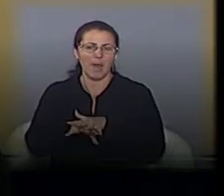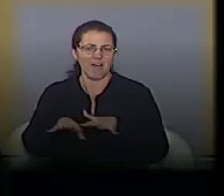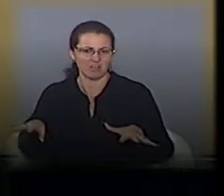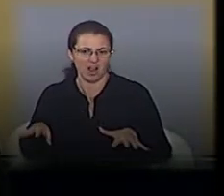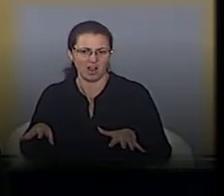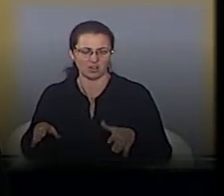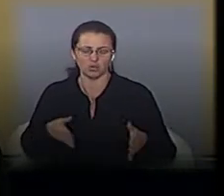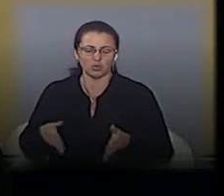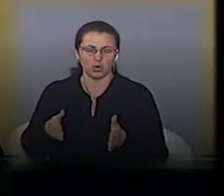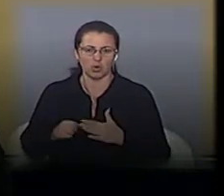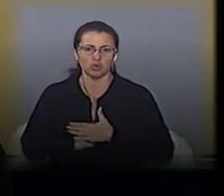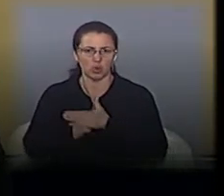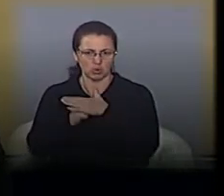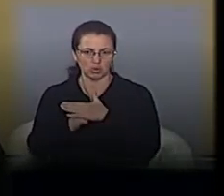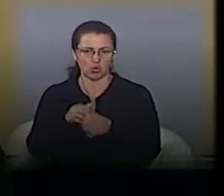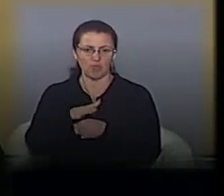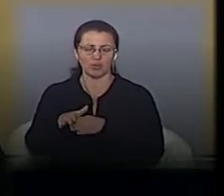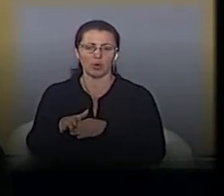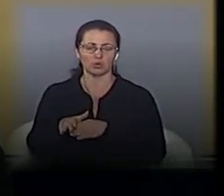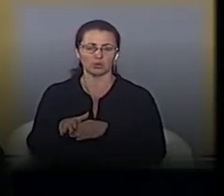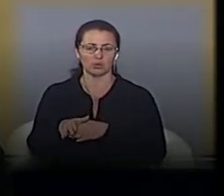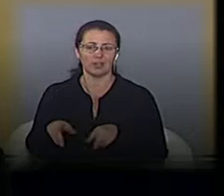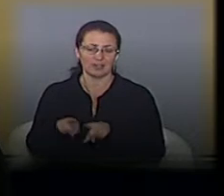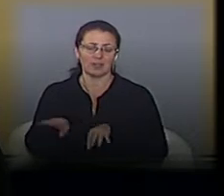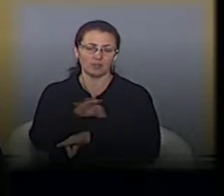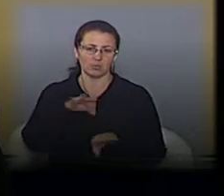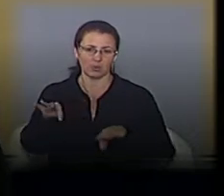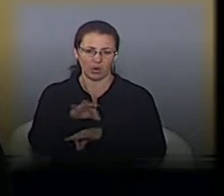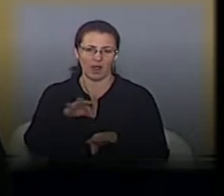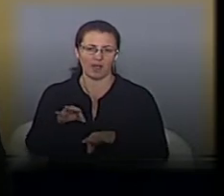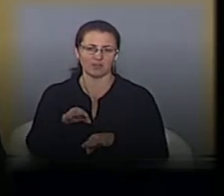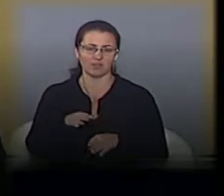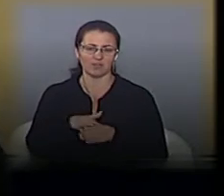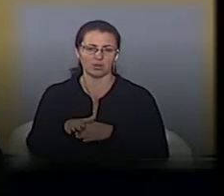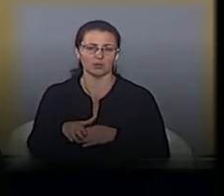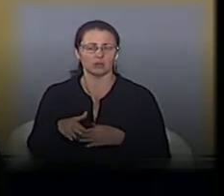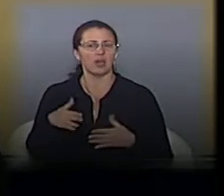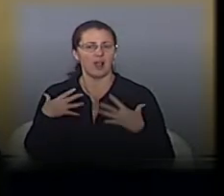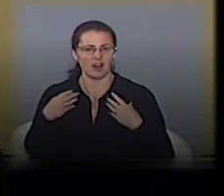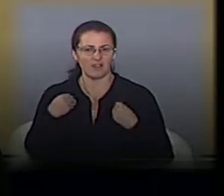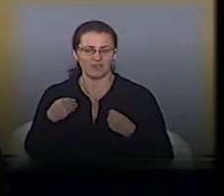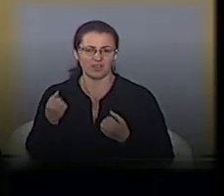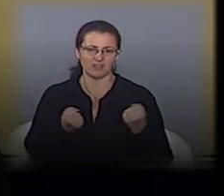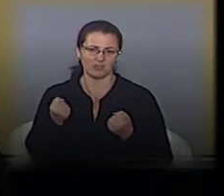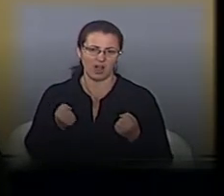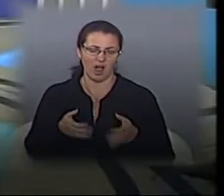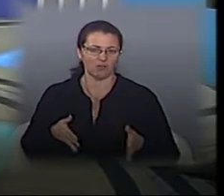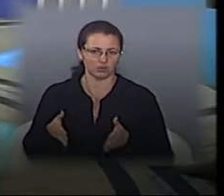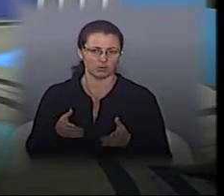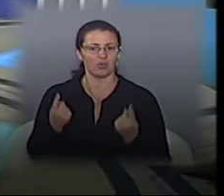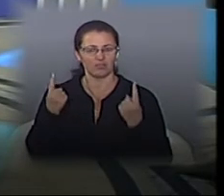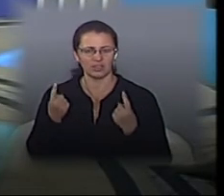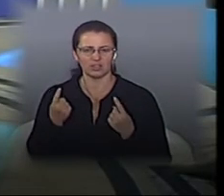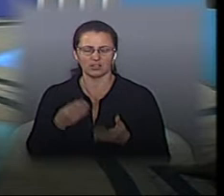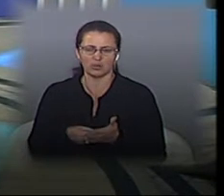дорожньої основи, так, виконують більше у нас... Такі проєкти замовником є в основному Львівавтодор. Великих, найбільш